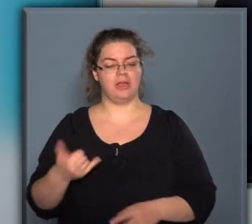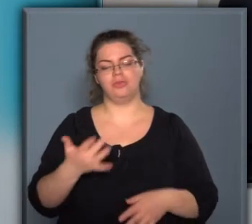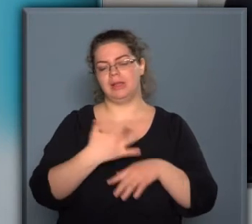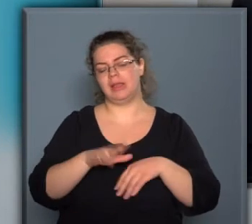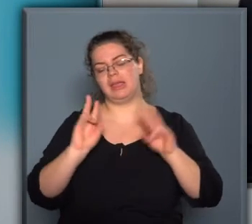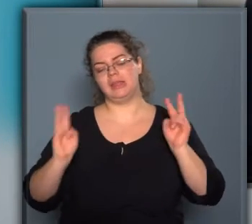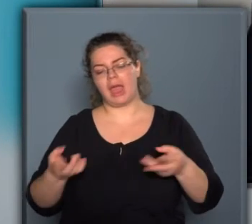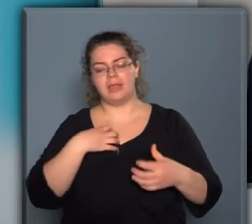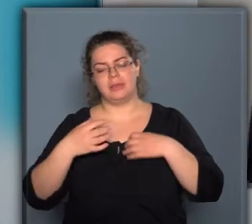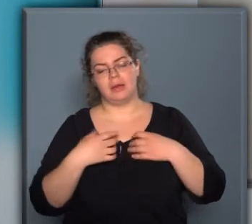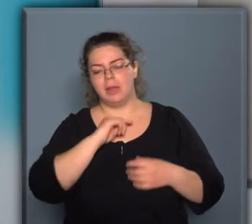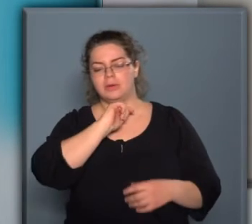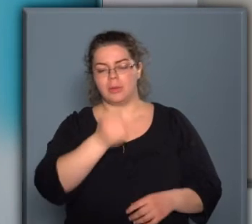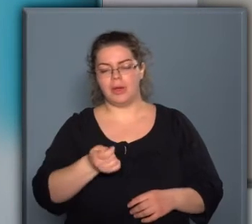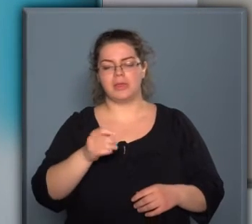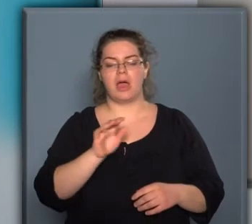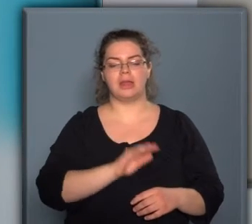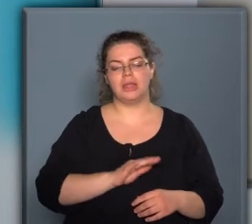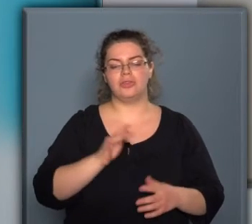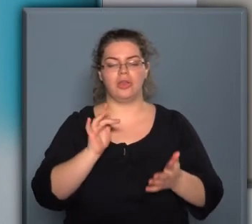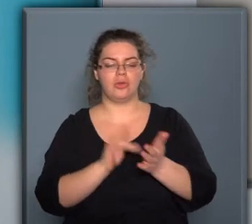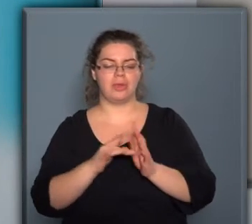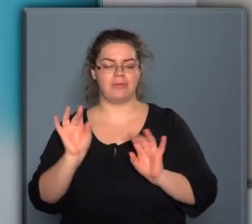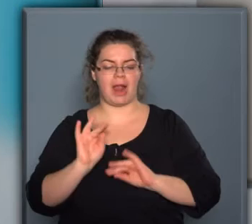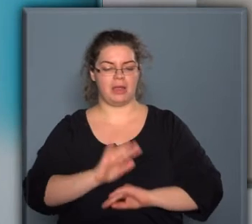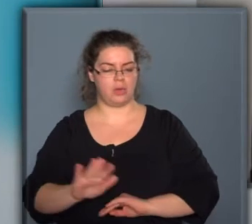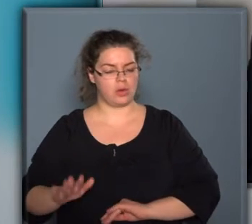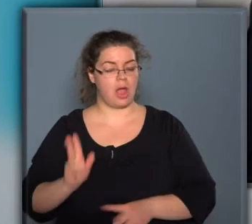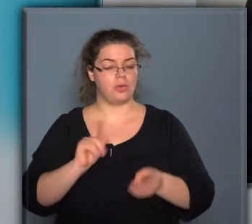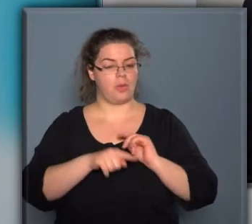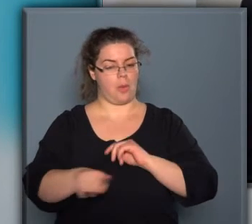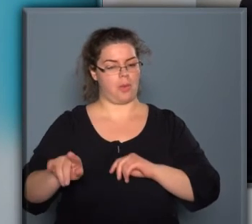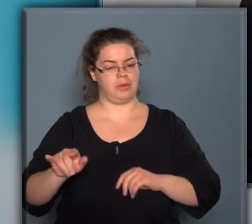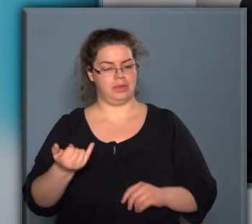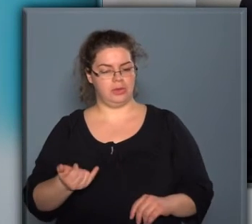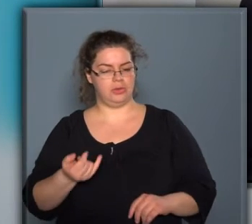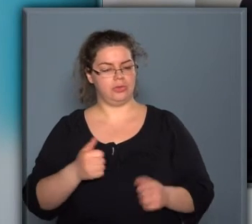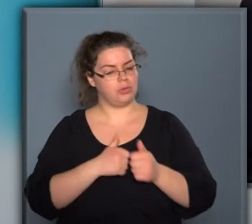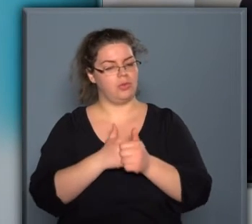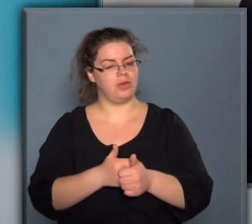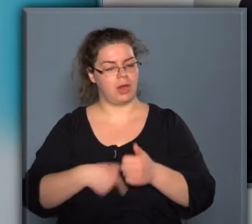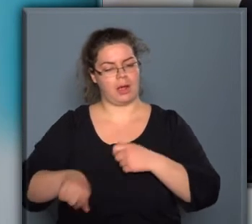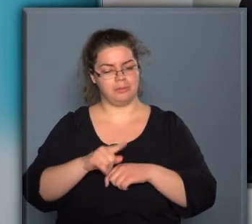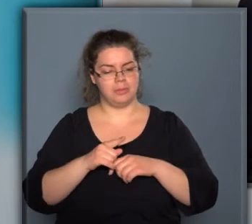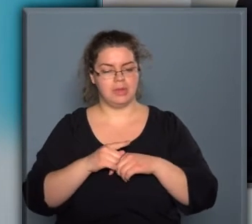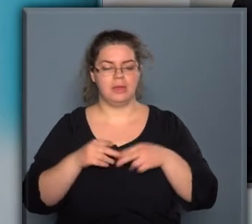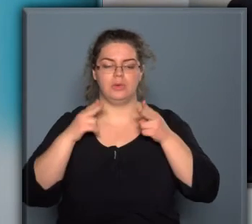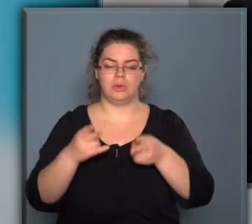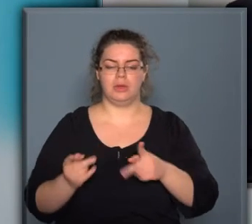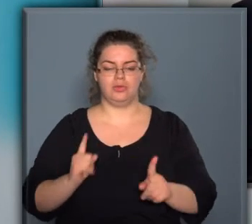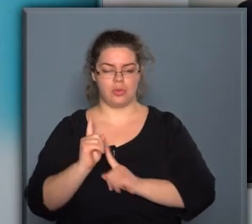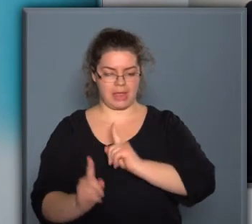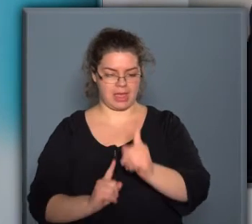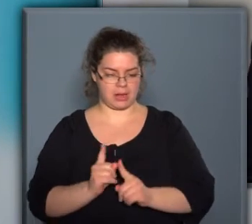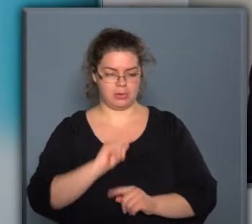és példaként kell szerepelnünk a magyar kis- és középvállalatok számára, hogy ők is kövessék az utunkat, és ők is